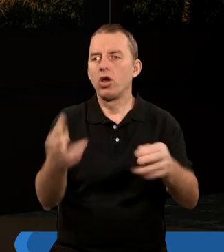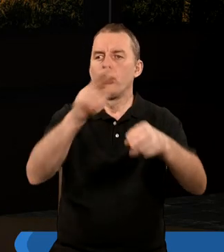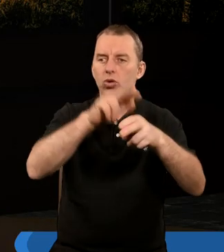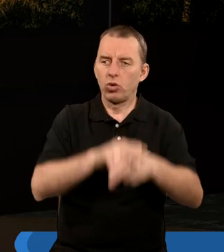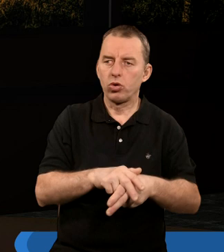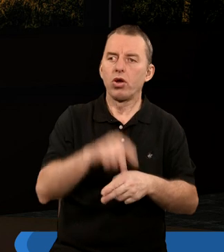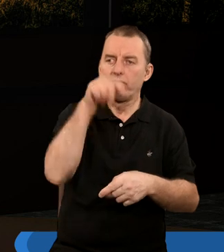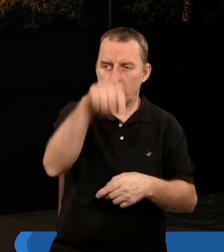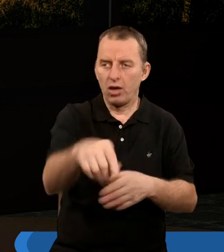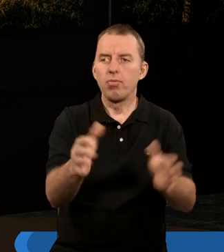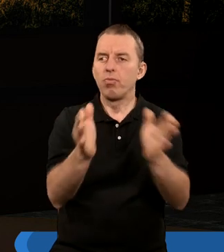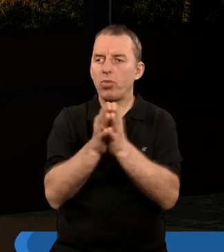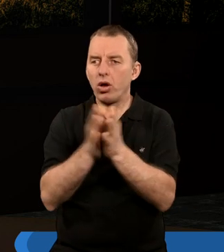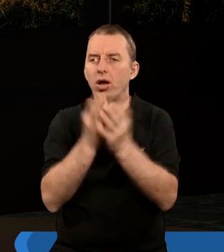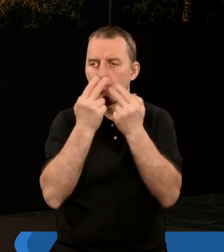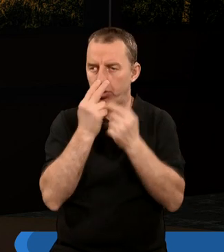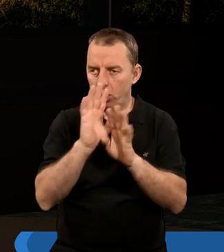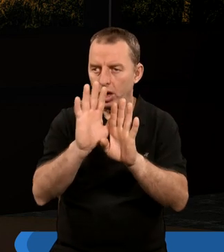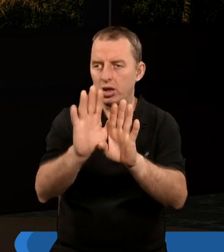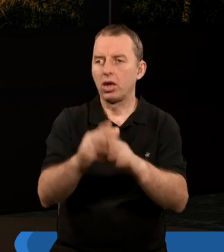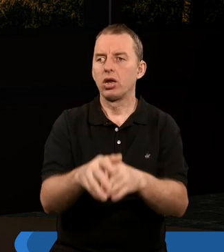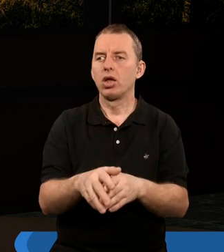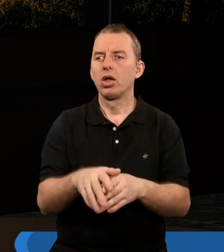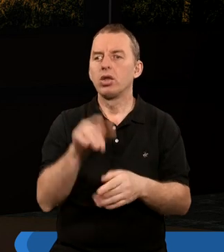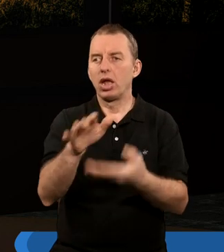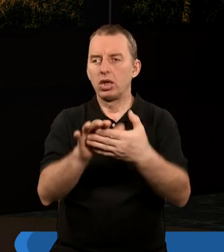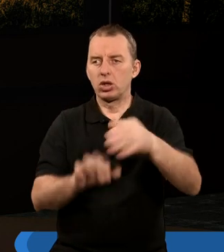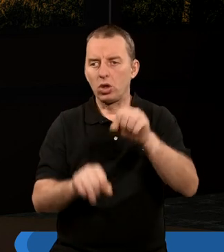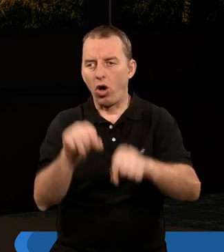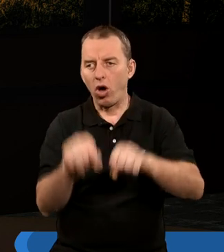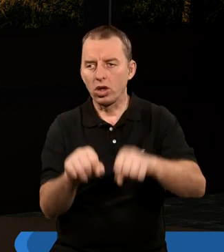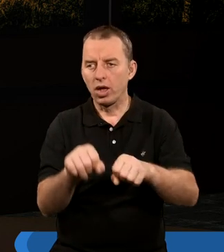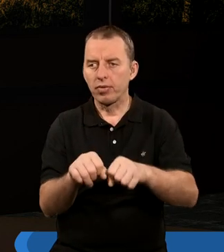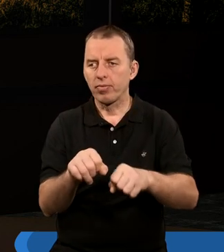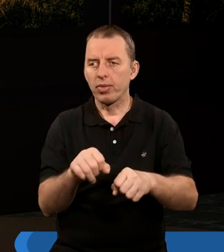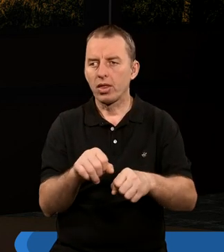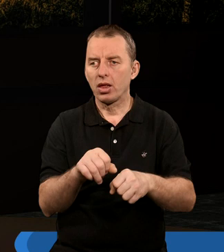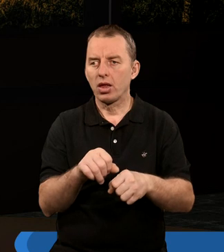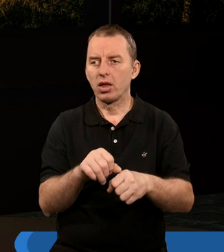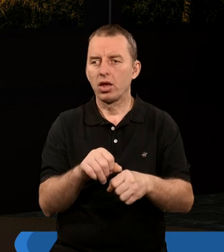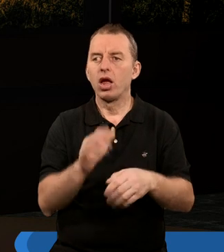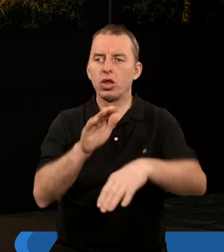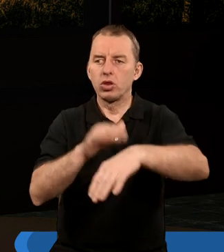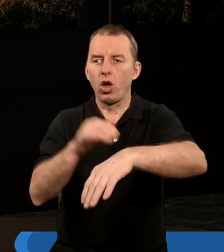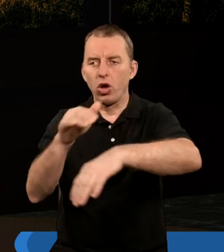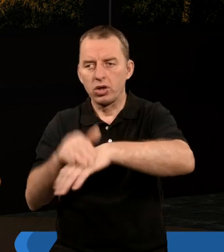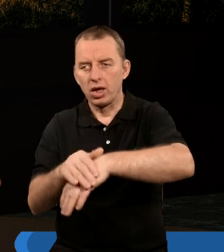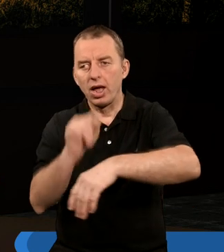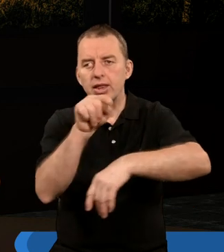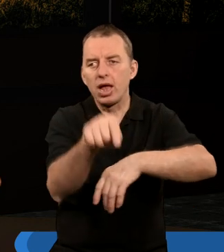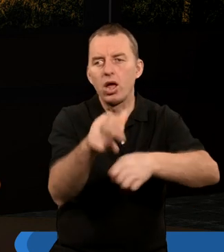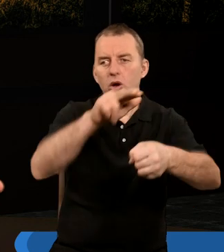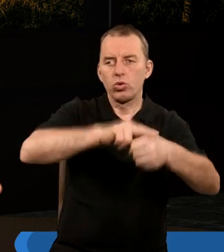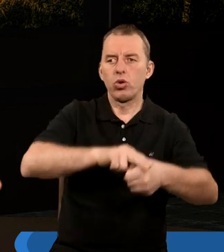którzy się w niej modlą. Tutaj jakby pokazana jest, że nadchodzi ten sąd i Kogo on dotyka? Dotyka i tych,